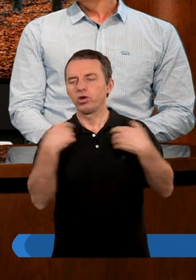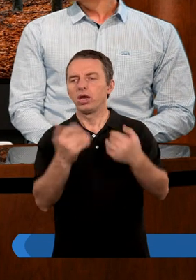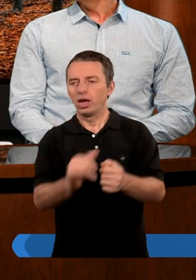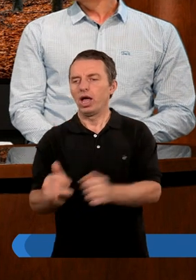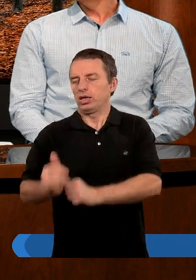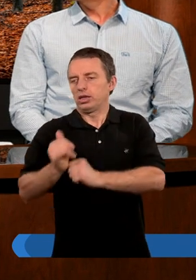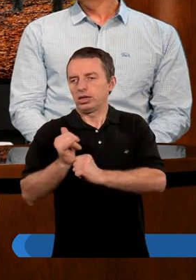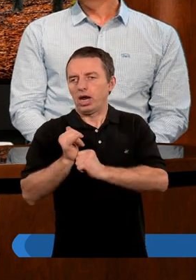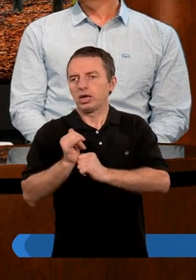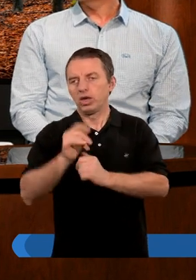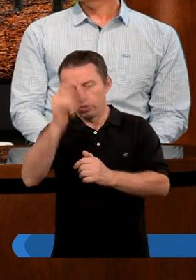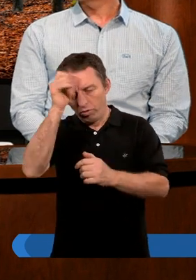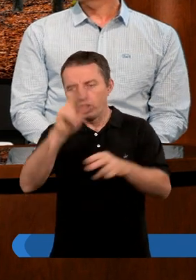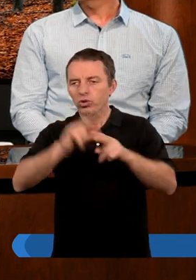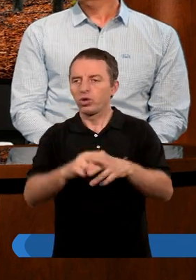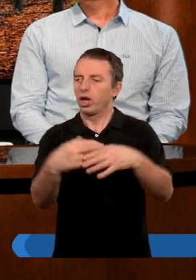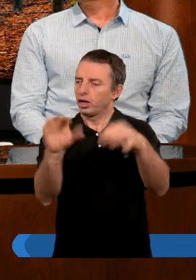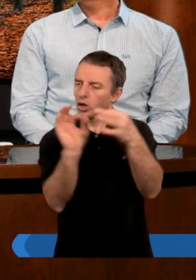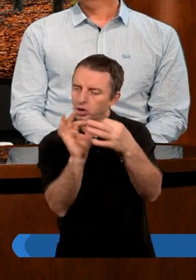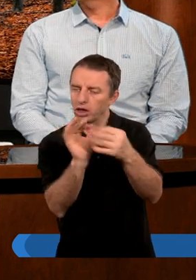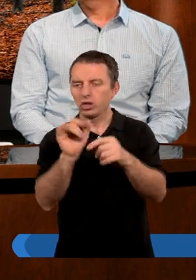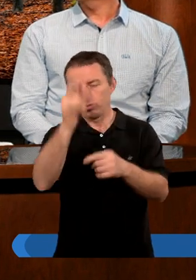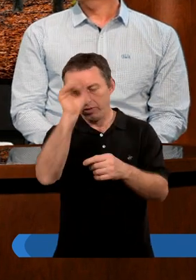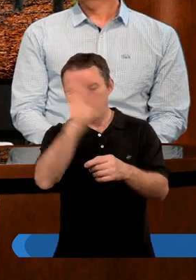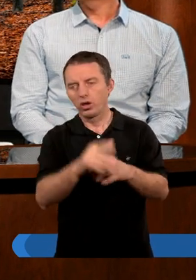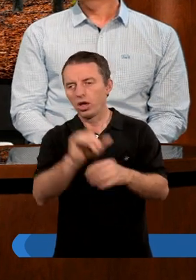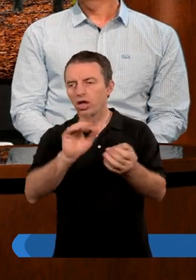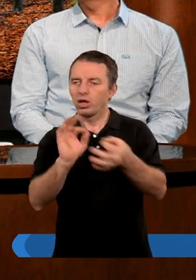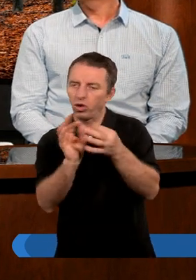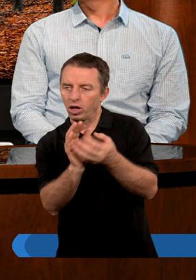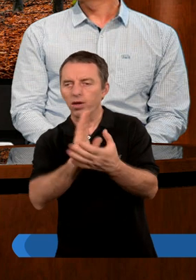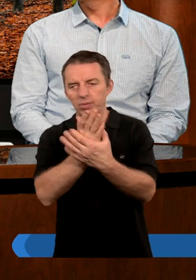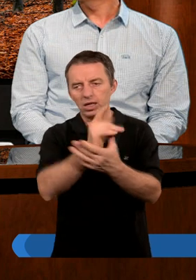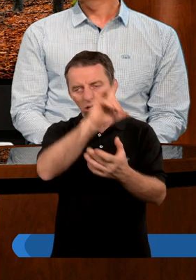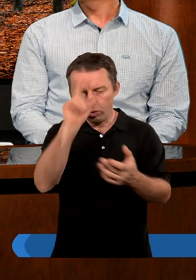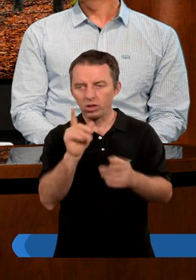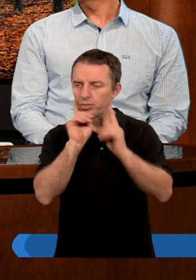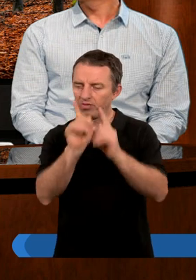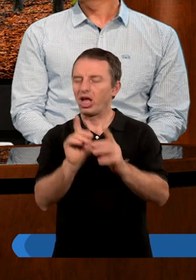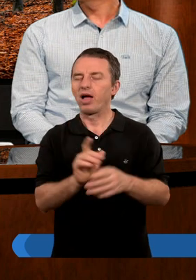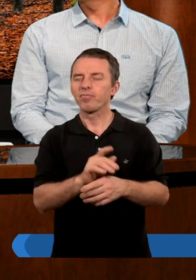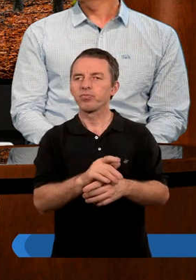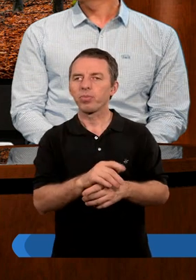stoją na straży człowieka. Na straży relacji człowieka z Bogiem i relacji międzyludzkich.